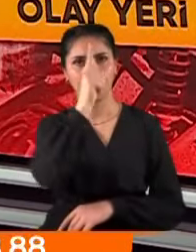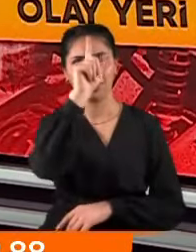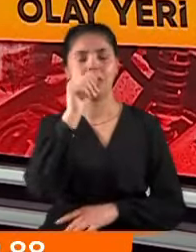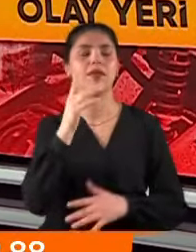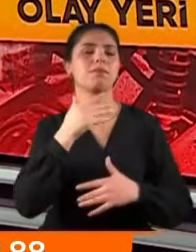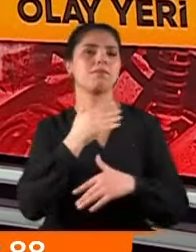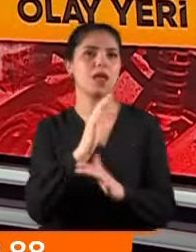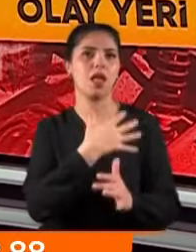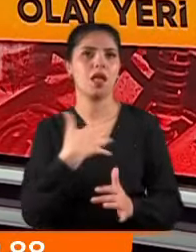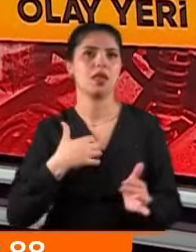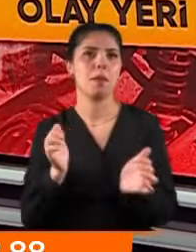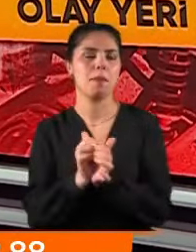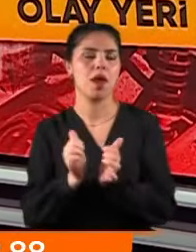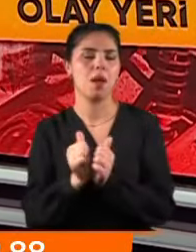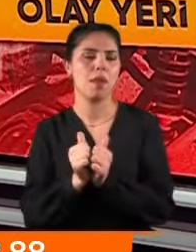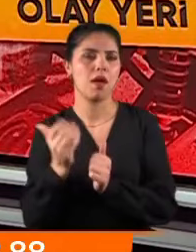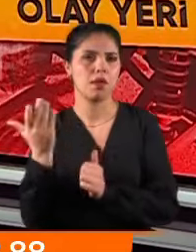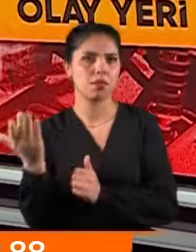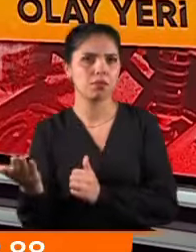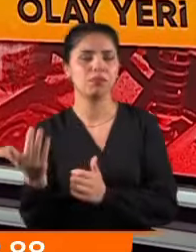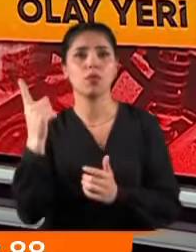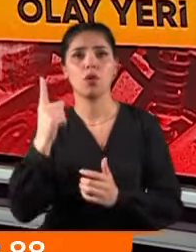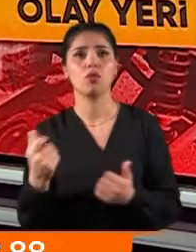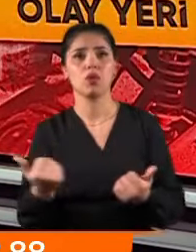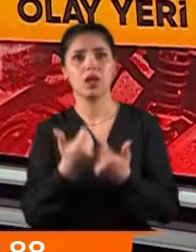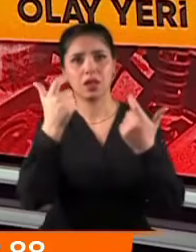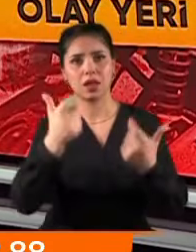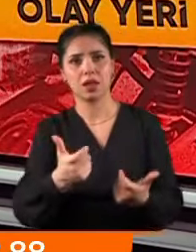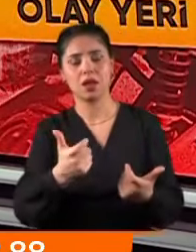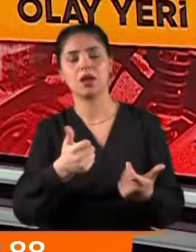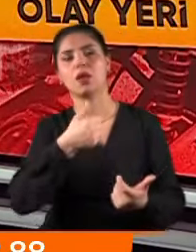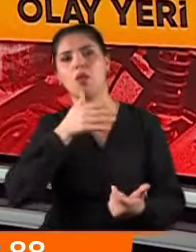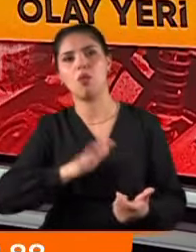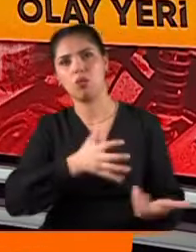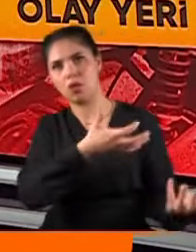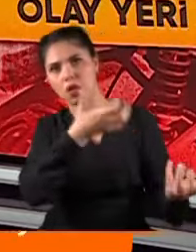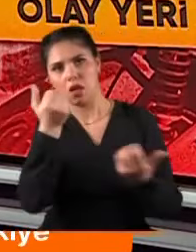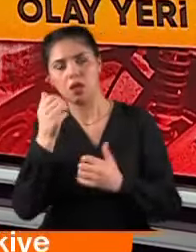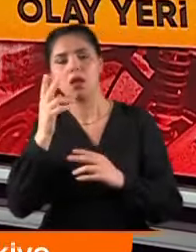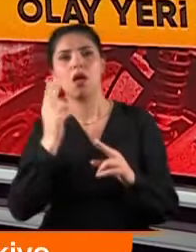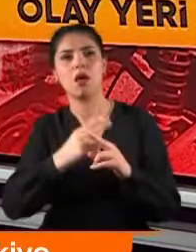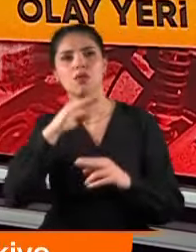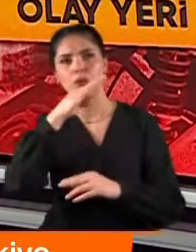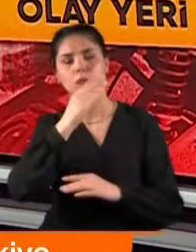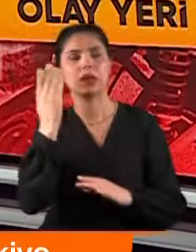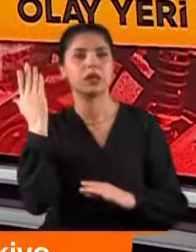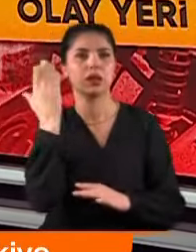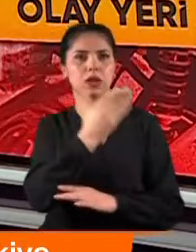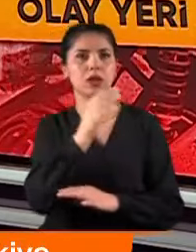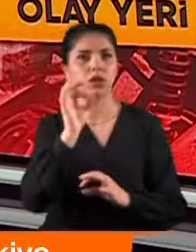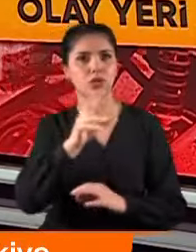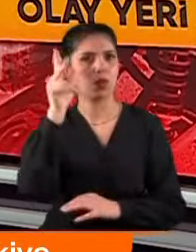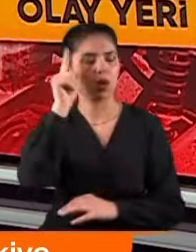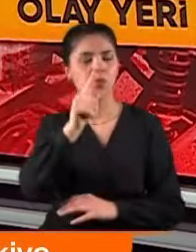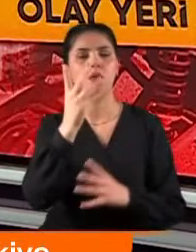gelişmedi tabii, bunun annesi yanındaydı. Önce kazanın olduğu noktadan çıkardı oğlunu, sonra da apar topar Mısır'a götürdü. Şimdi de